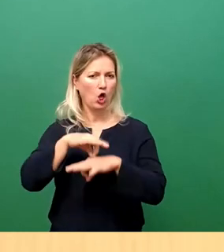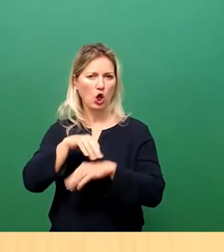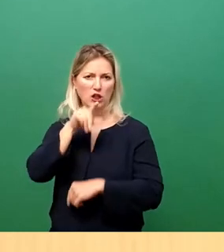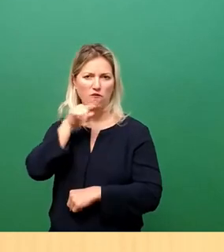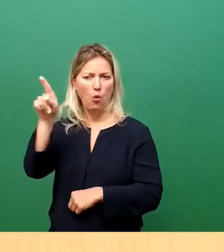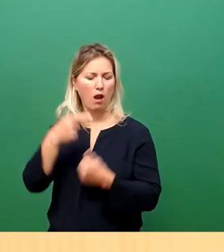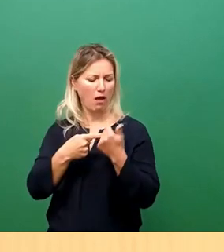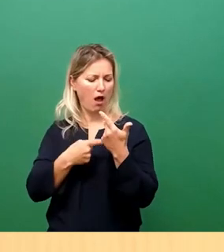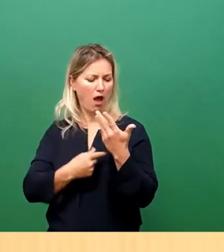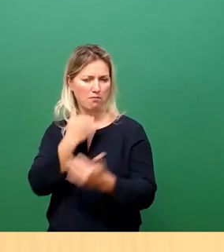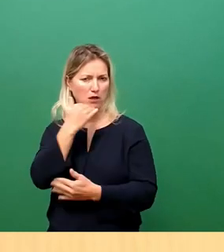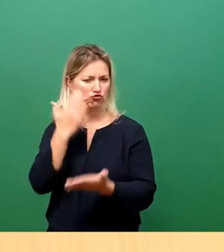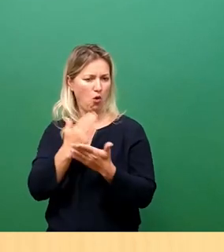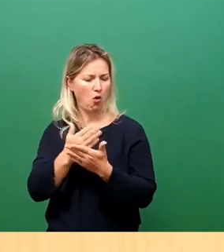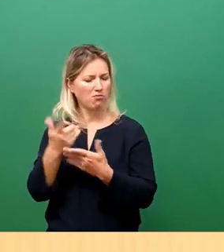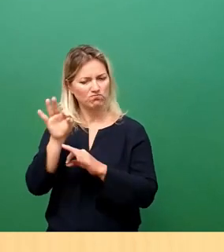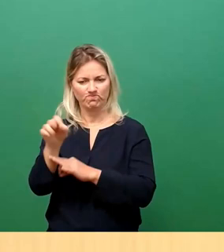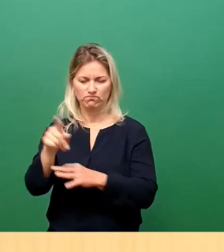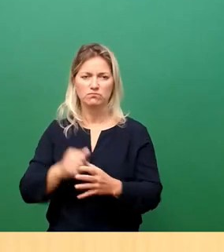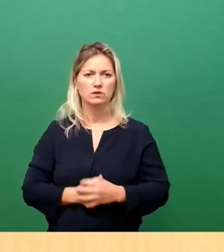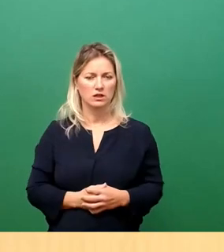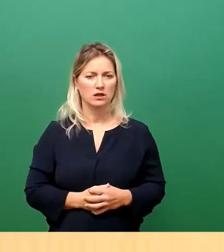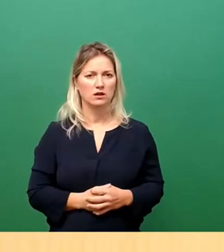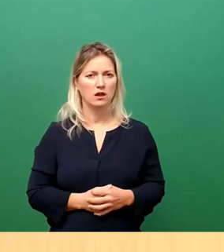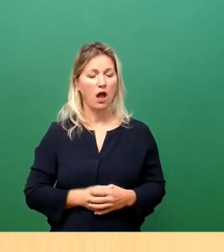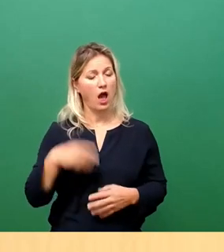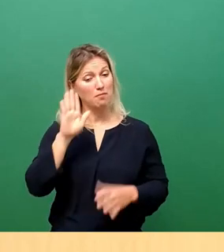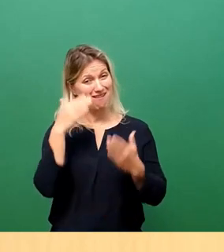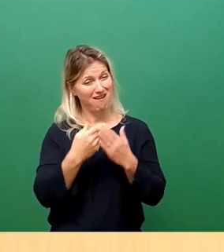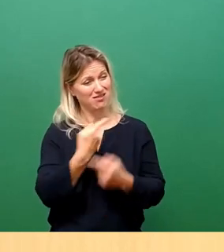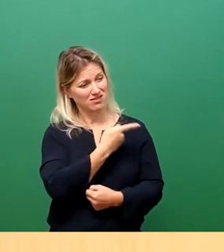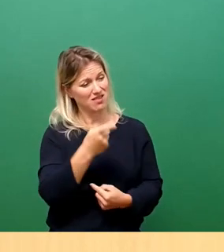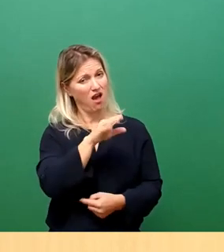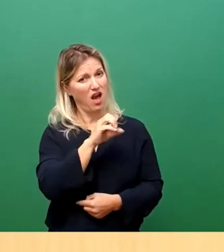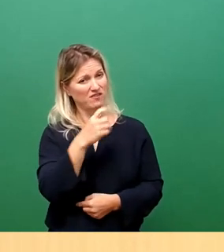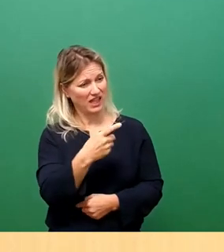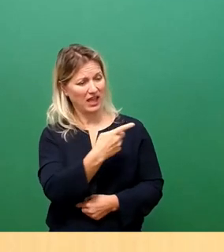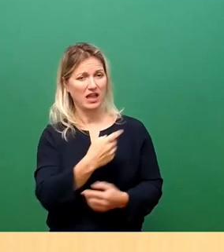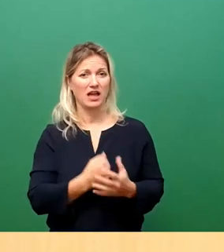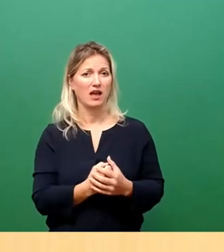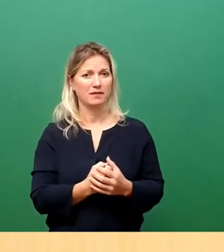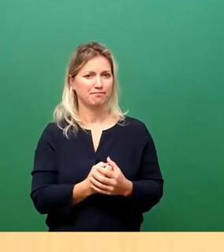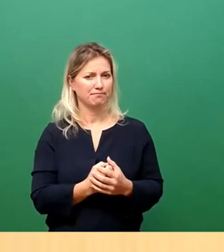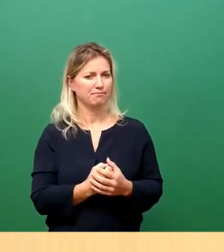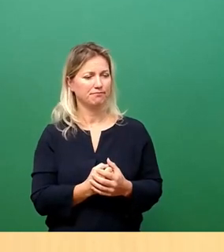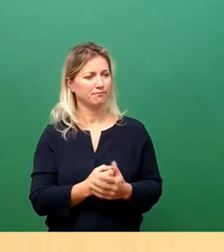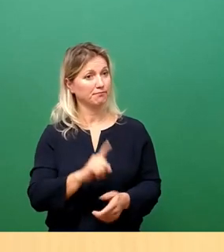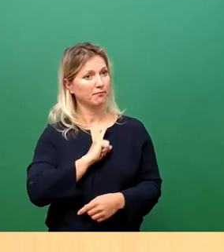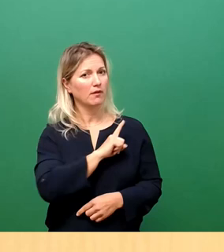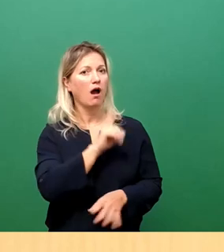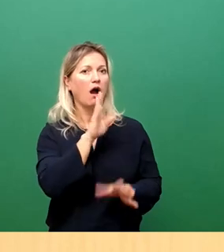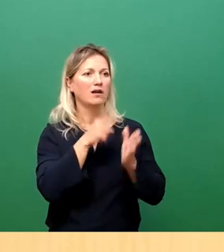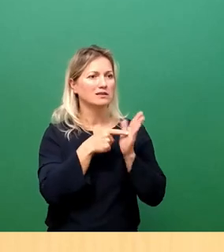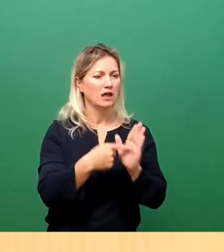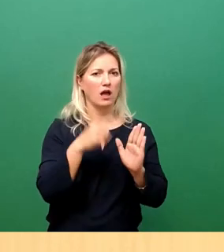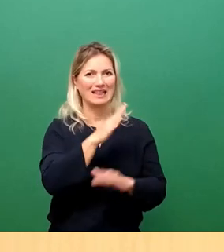etwas gesagt. Das Fazit ist, Sie von der AfD sind in ihrer vermeintlichen Sorge um den Zustand